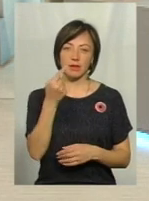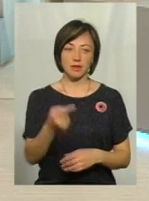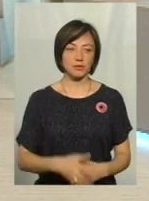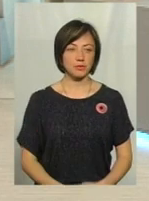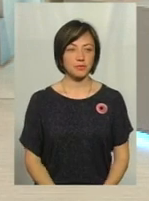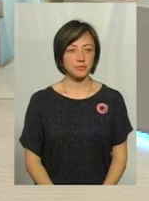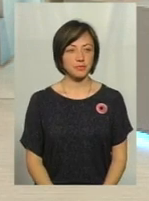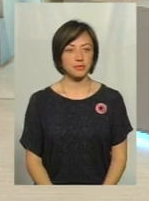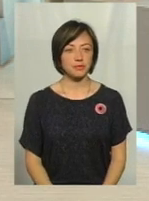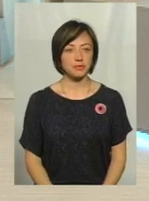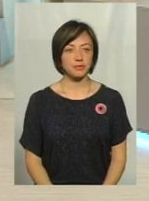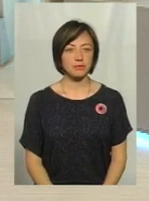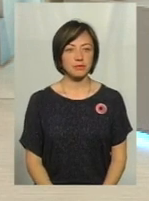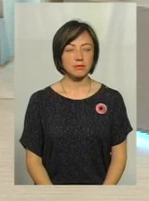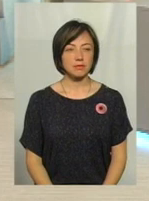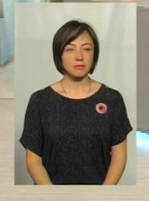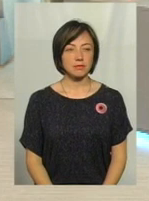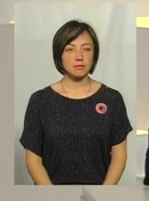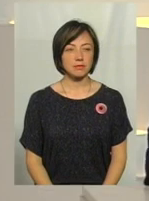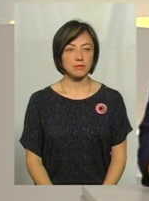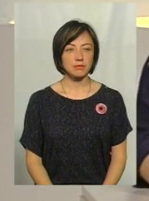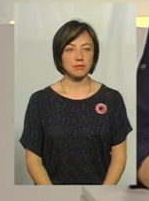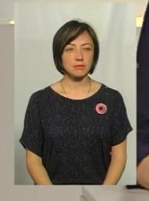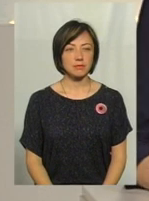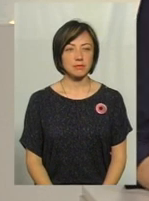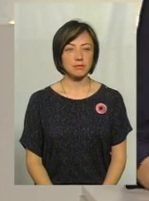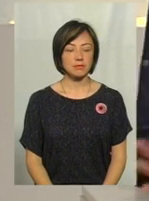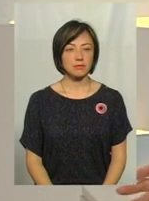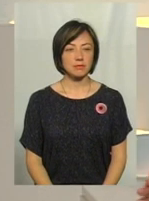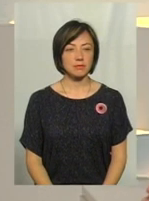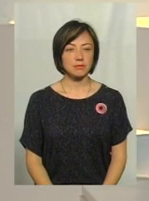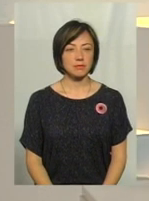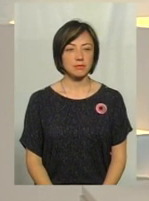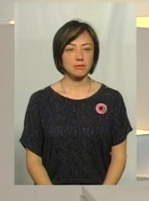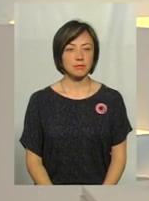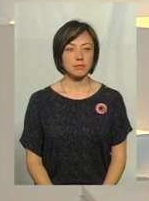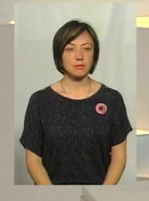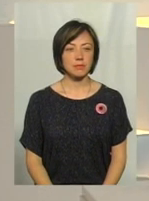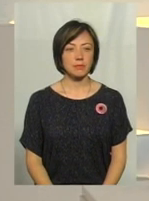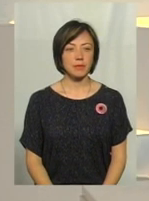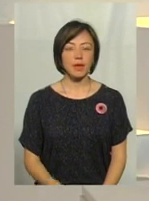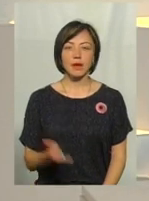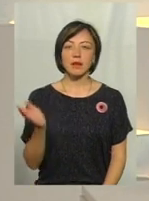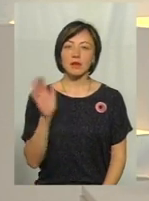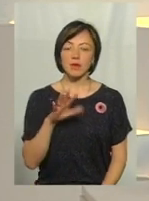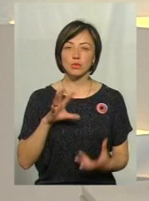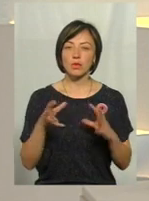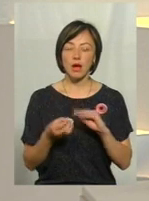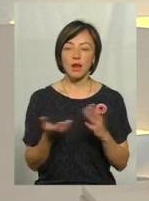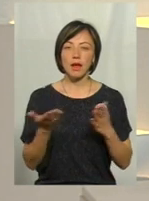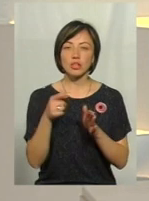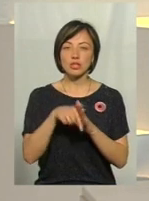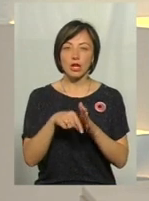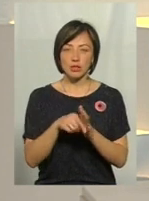паперу до металу ще є певний час. І давайте у загальному, яке значення мала і має